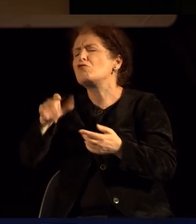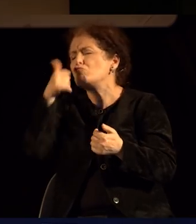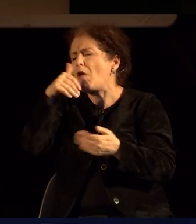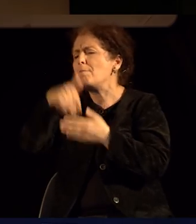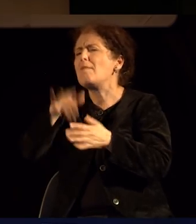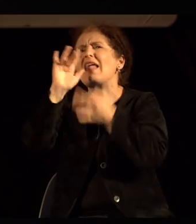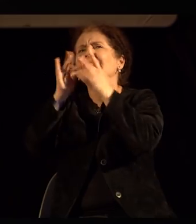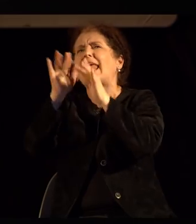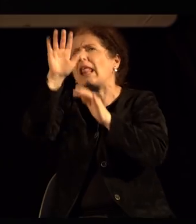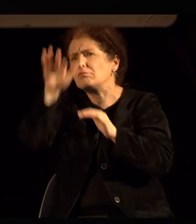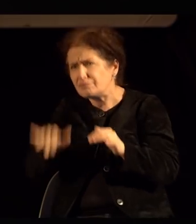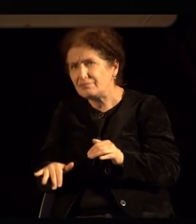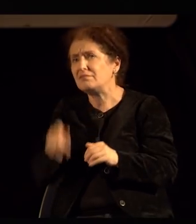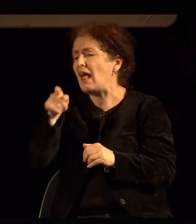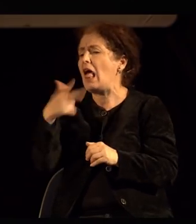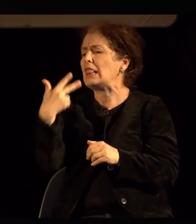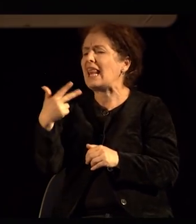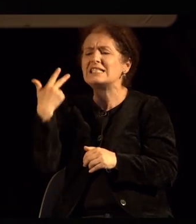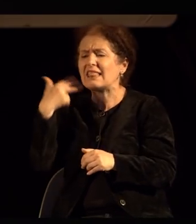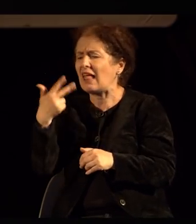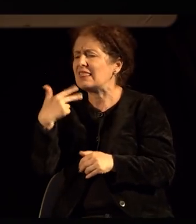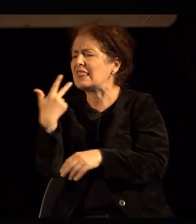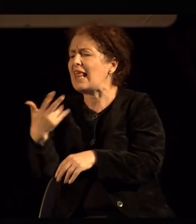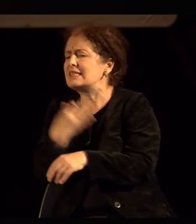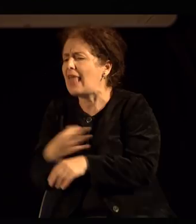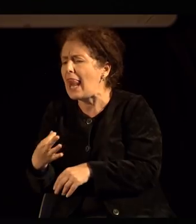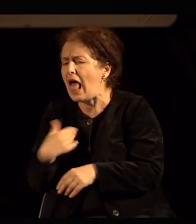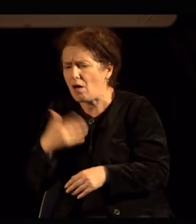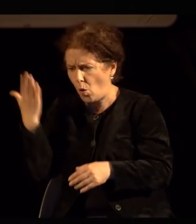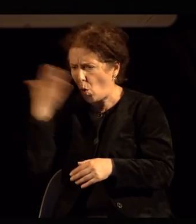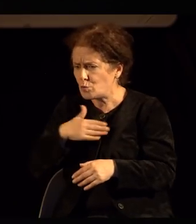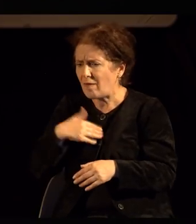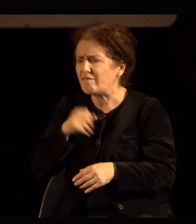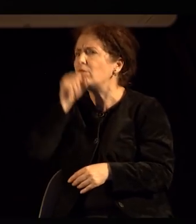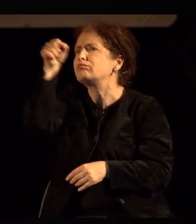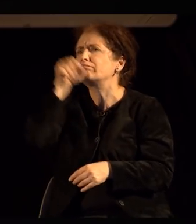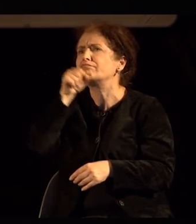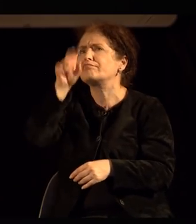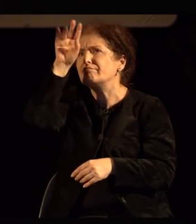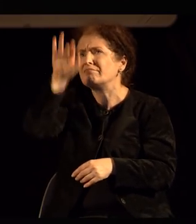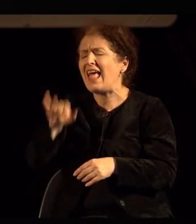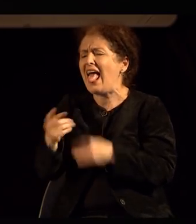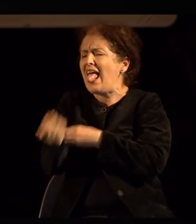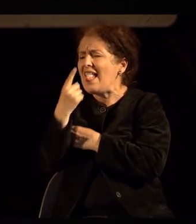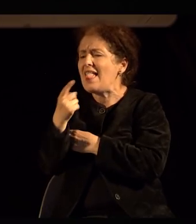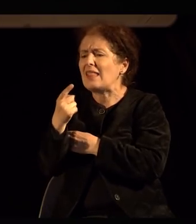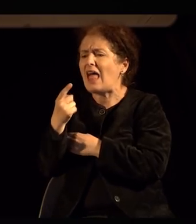30 дена успеав да ја интервјуирам над илјада,